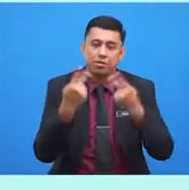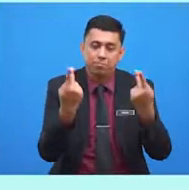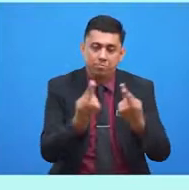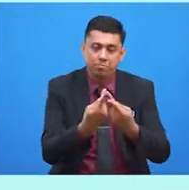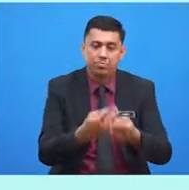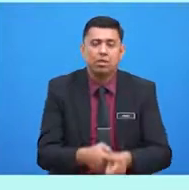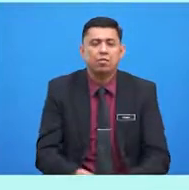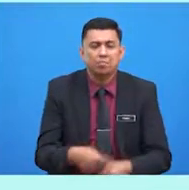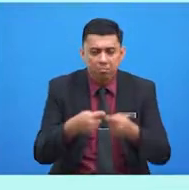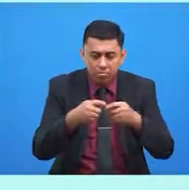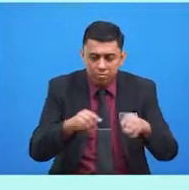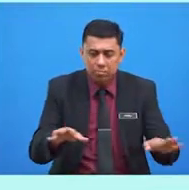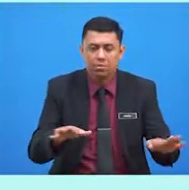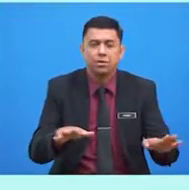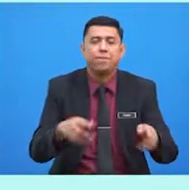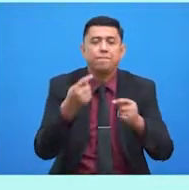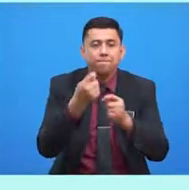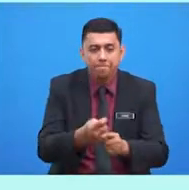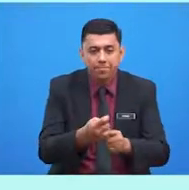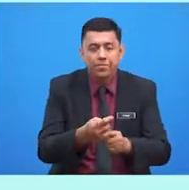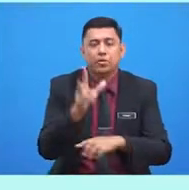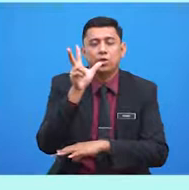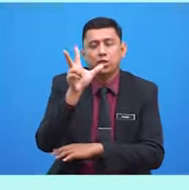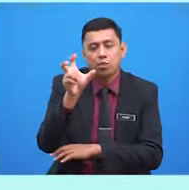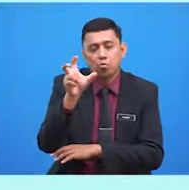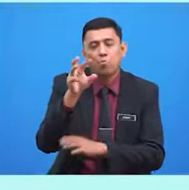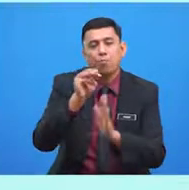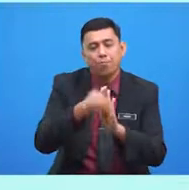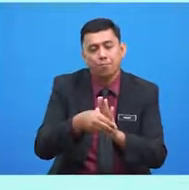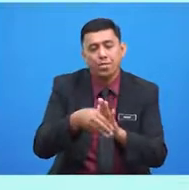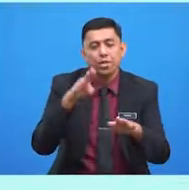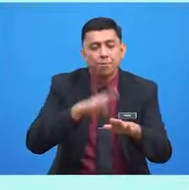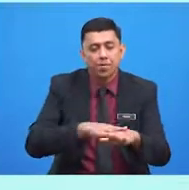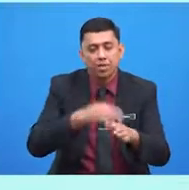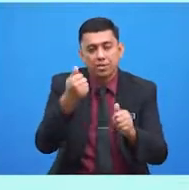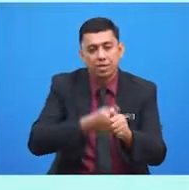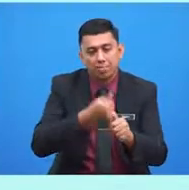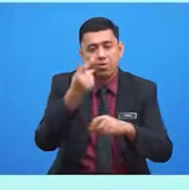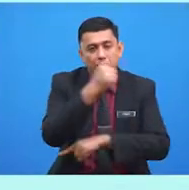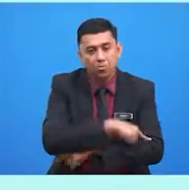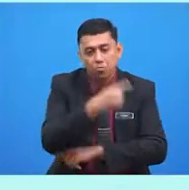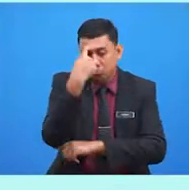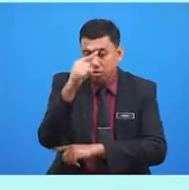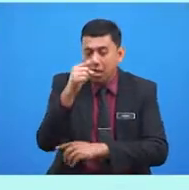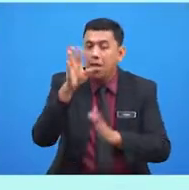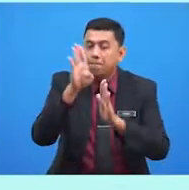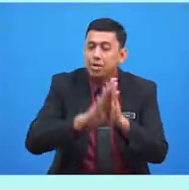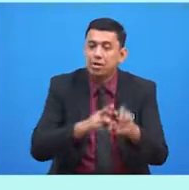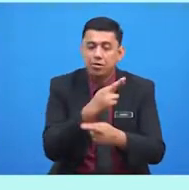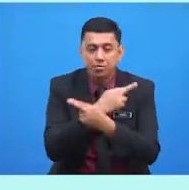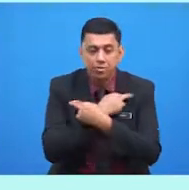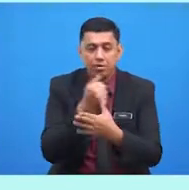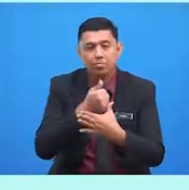Nisha telah menetapkan 30 minit pada setiap hari untuk berehat